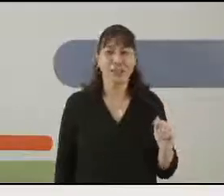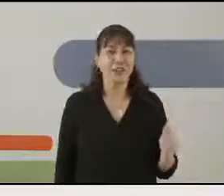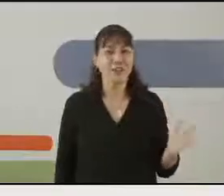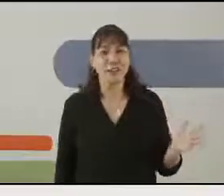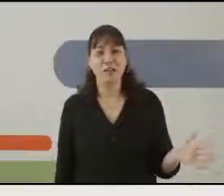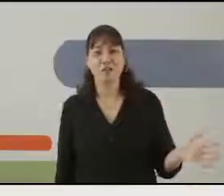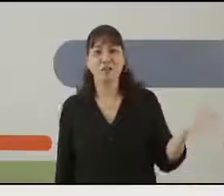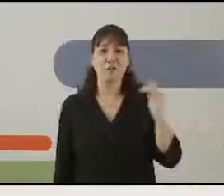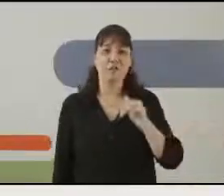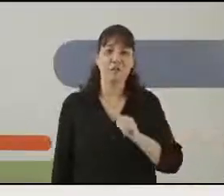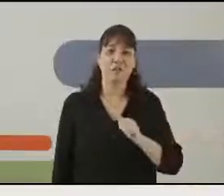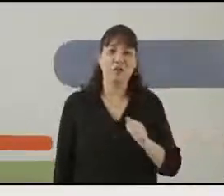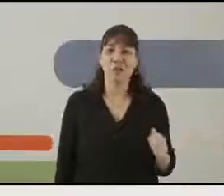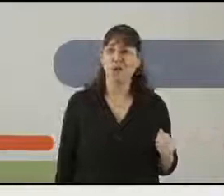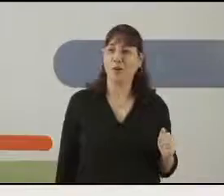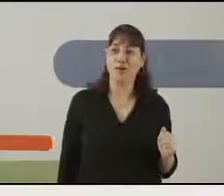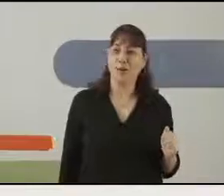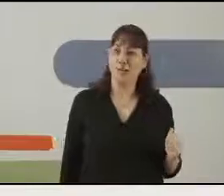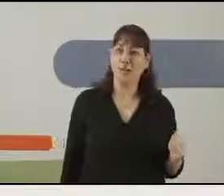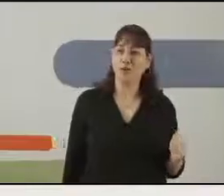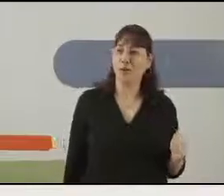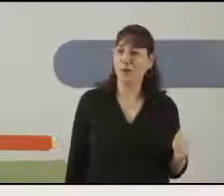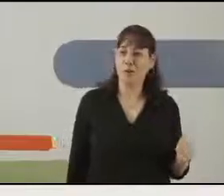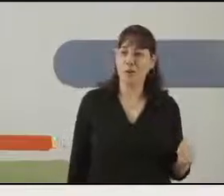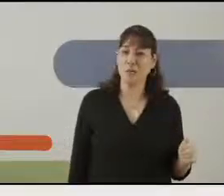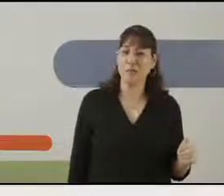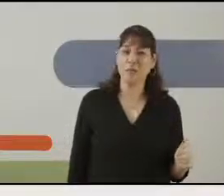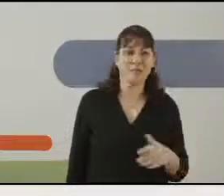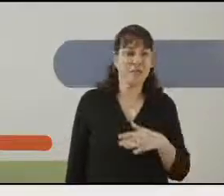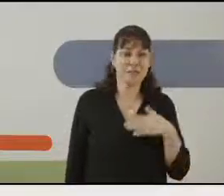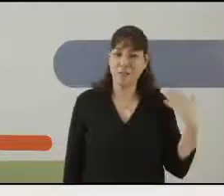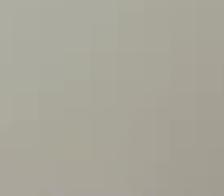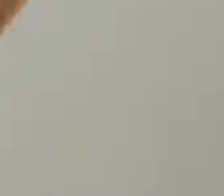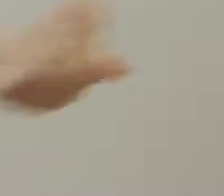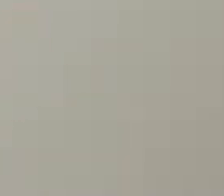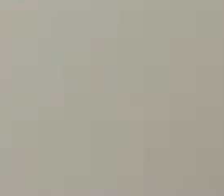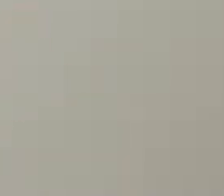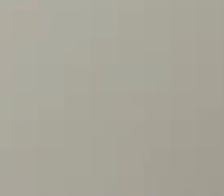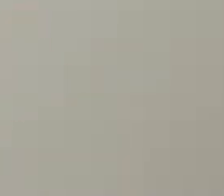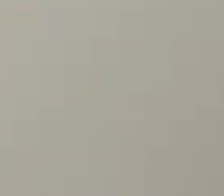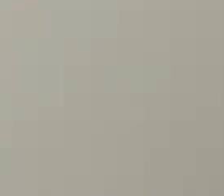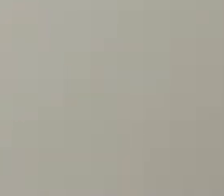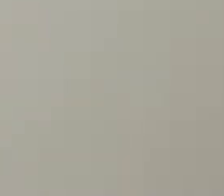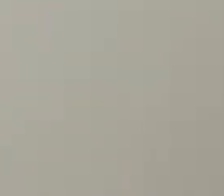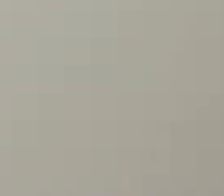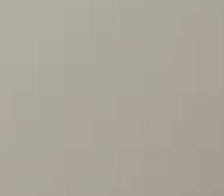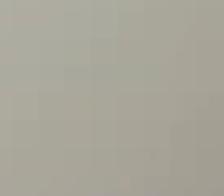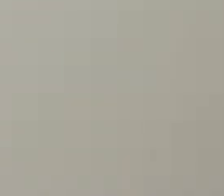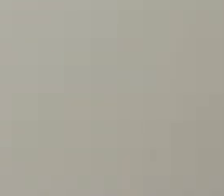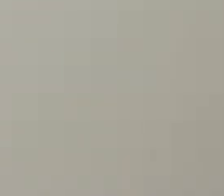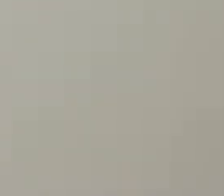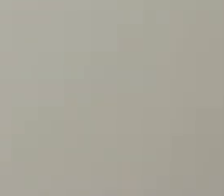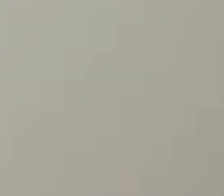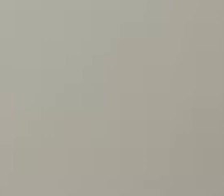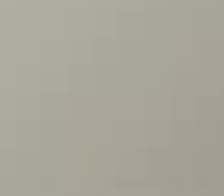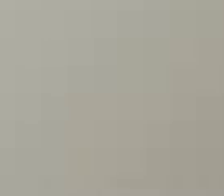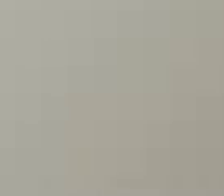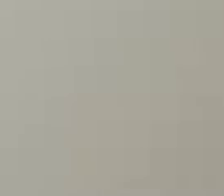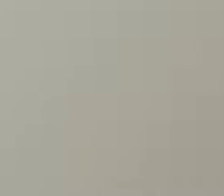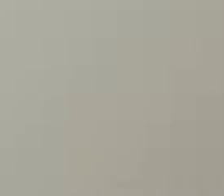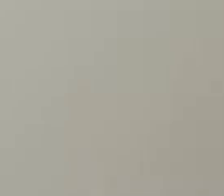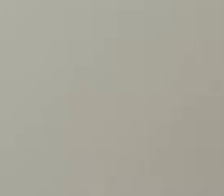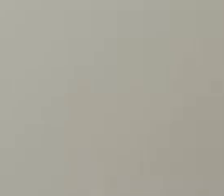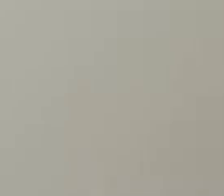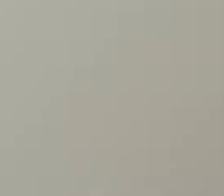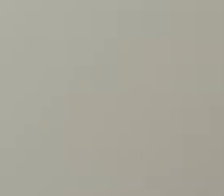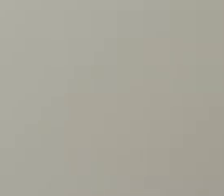מהדר, אפשר להוסיף עוד ועוד בעלי חיים שאתם רוצים, ולהוסיף בלי סוף. אז זה היה השיר